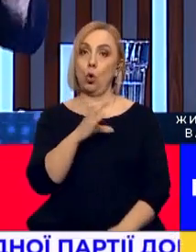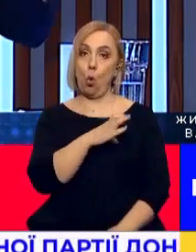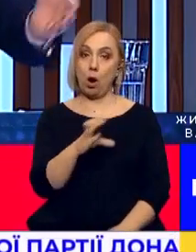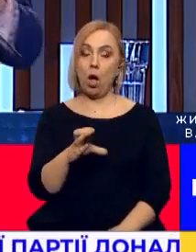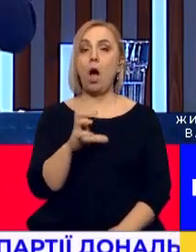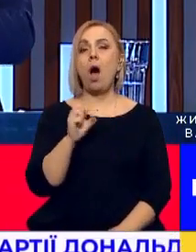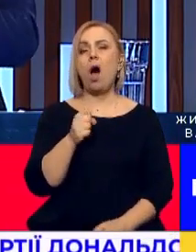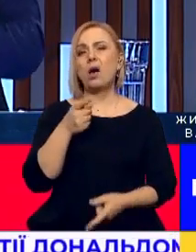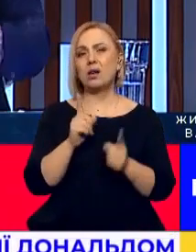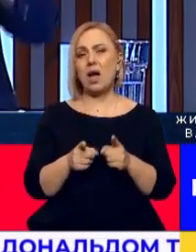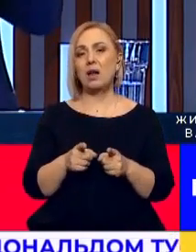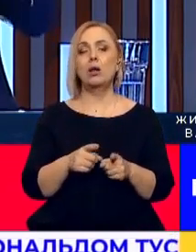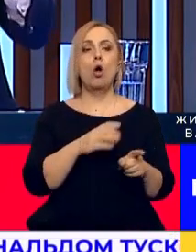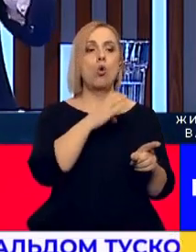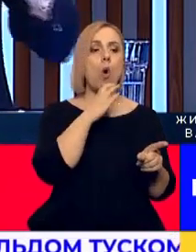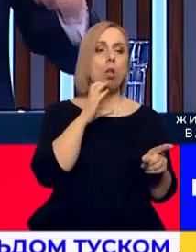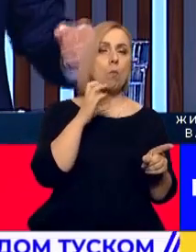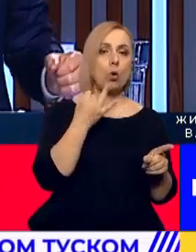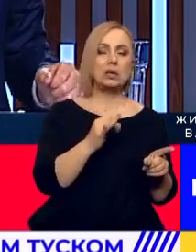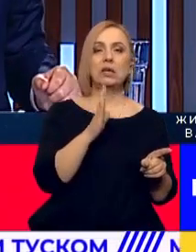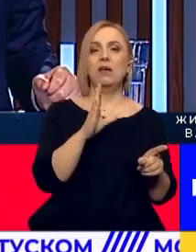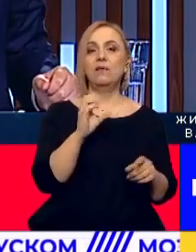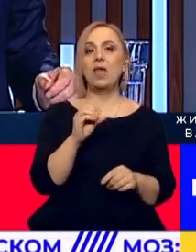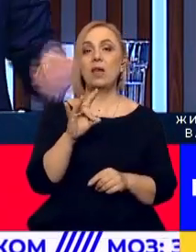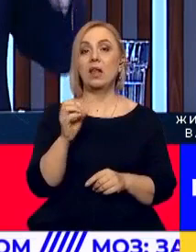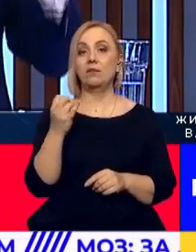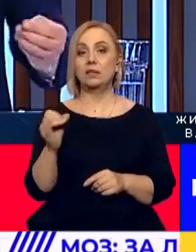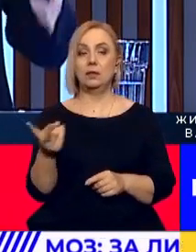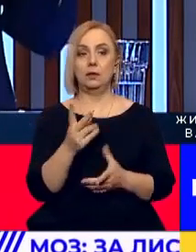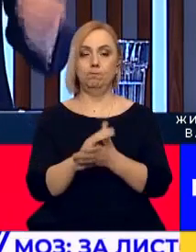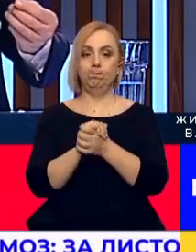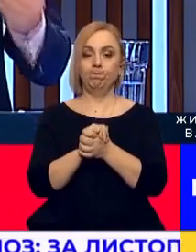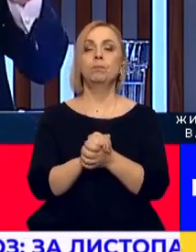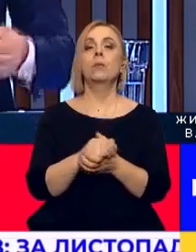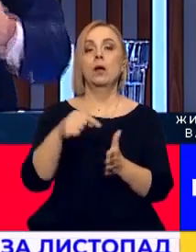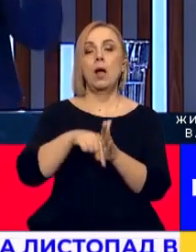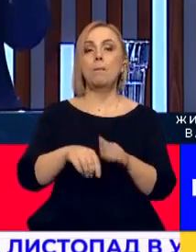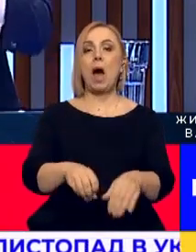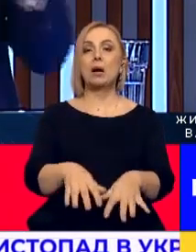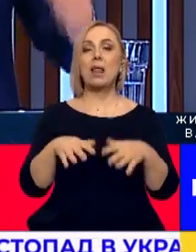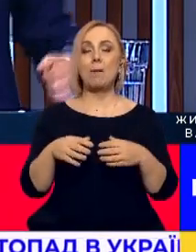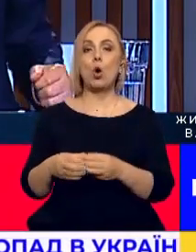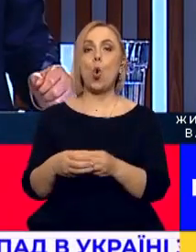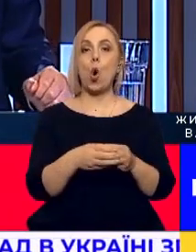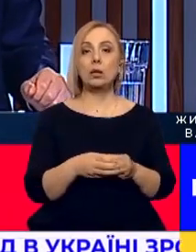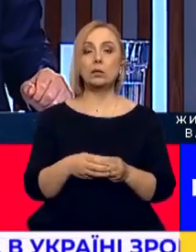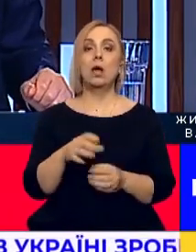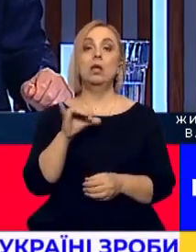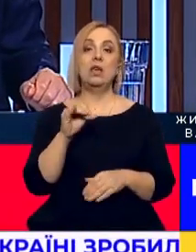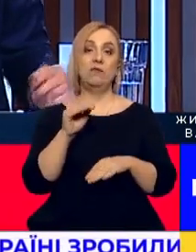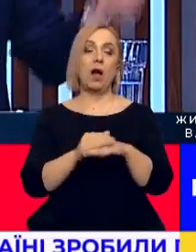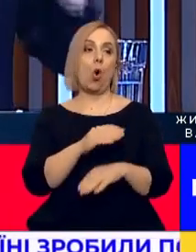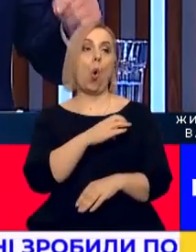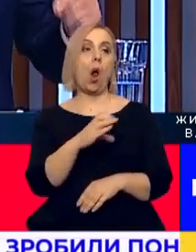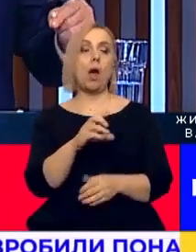олігархами Коломойський-Вір'євський створив гру у парламенті коаліції. І реальність полягає у тому, що олігархам податки знижують, а не